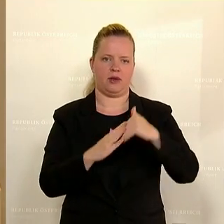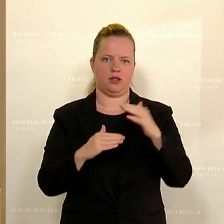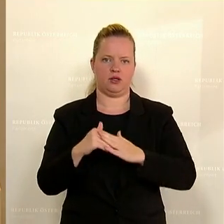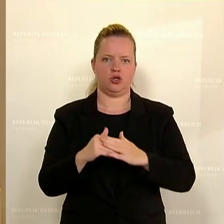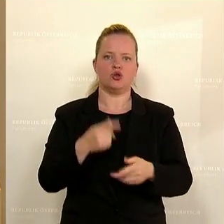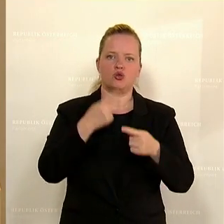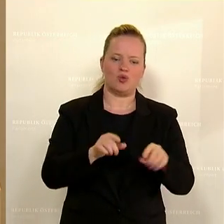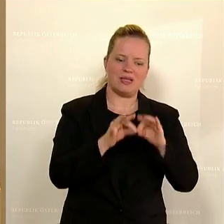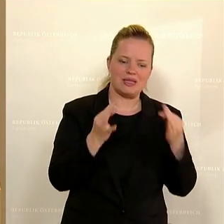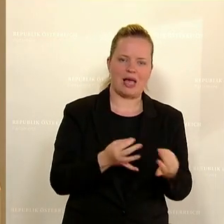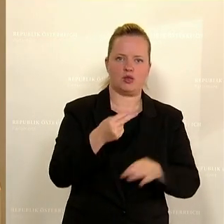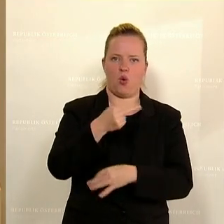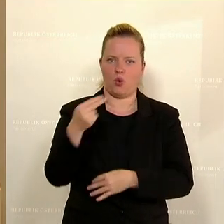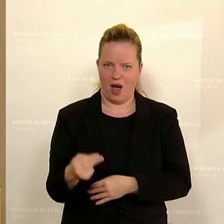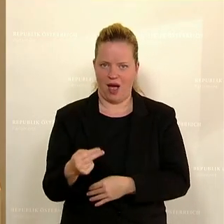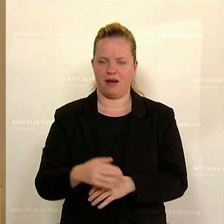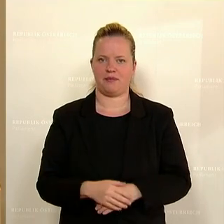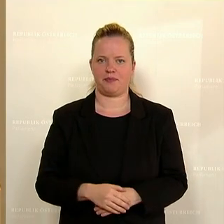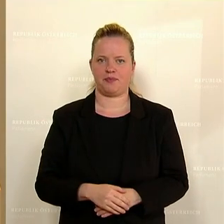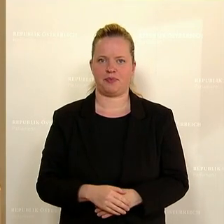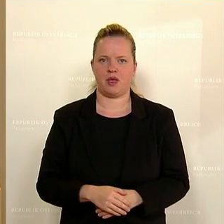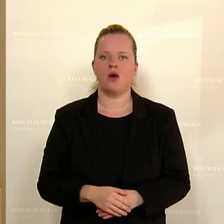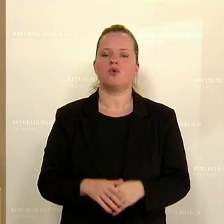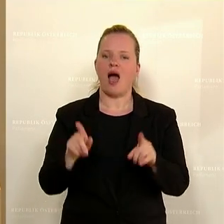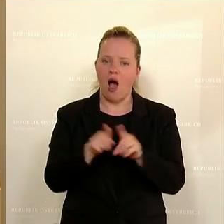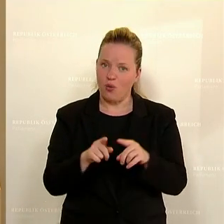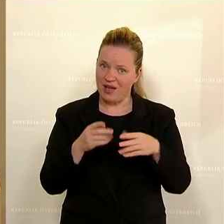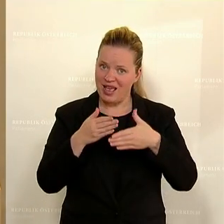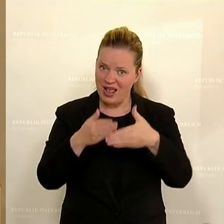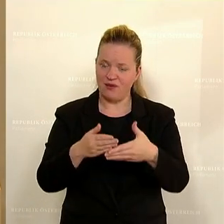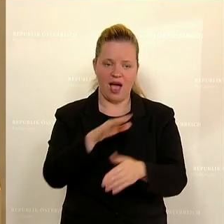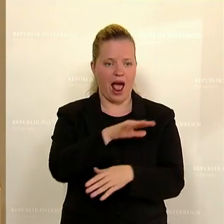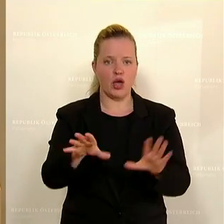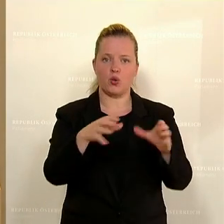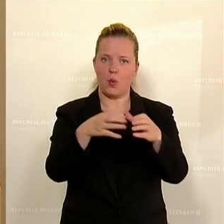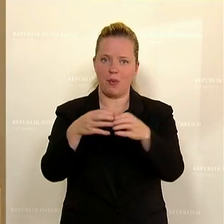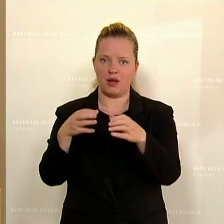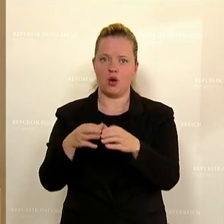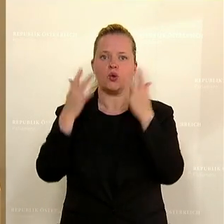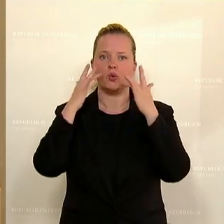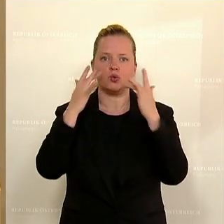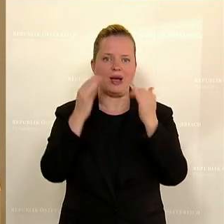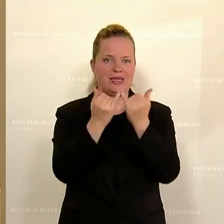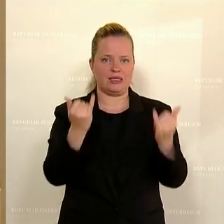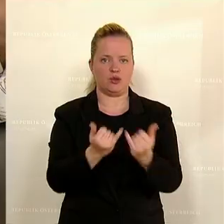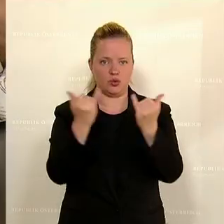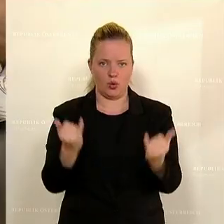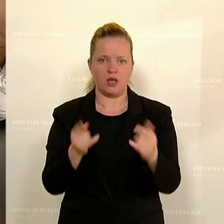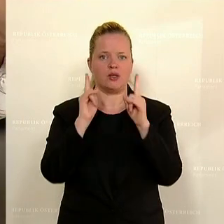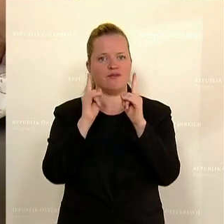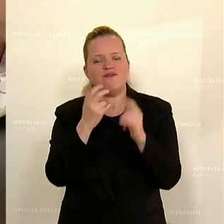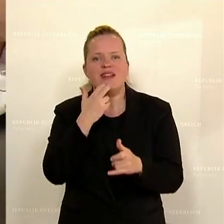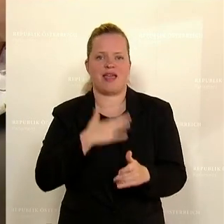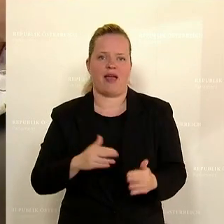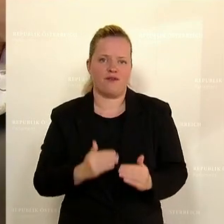Stundensätze betrifft. Das heißt, das hilft allen Gruppen und Kulturinstitutionen, die eigentlich fair sein wollen.